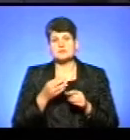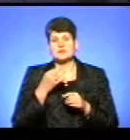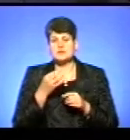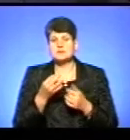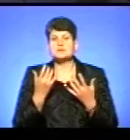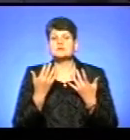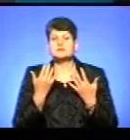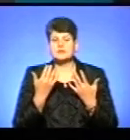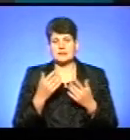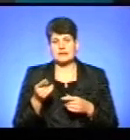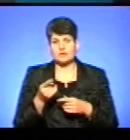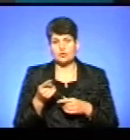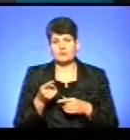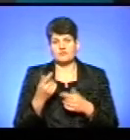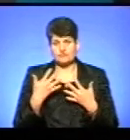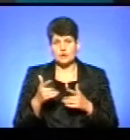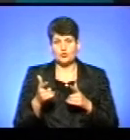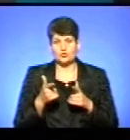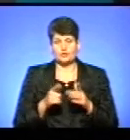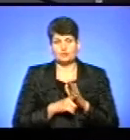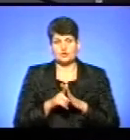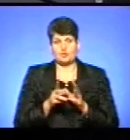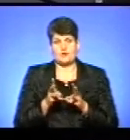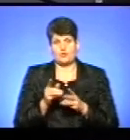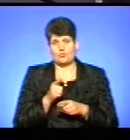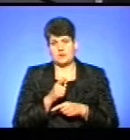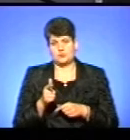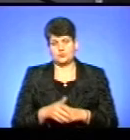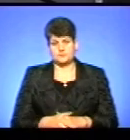наскільки Тернопіль готовий до старту опалювального сезону?